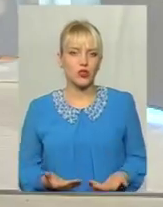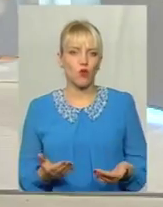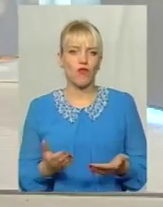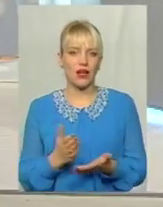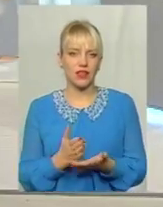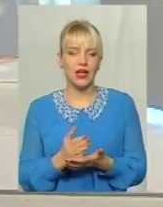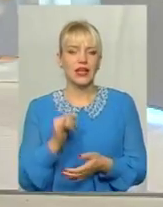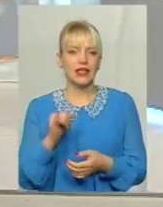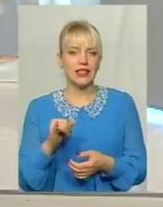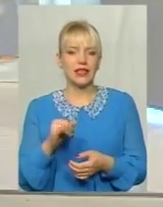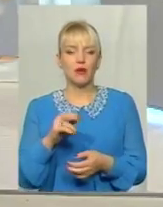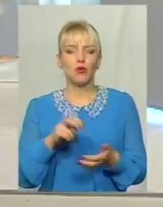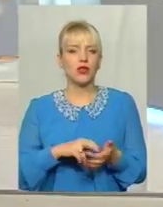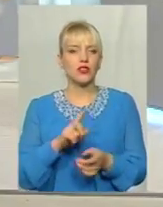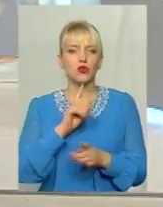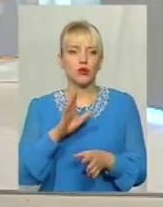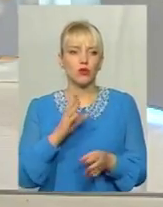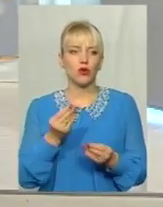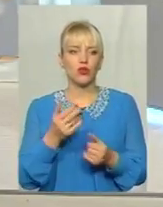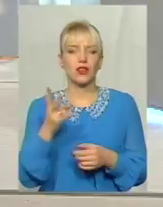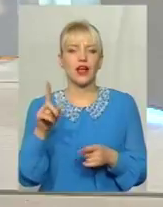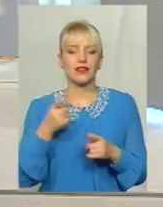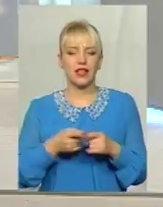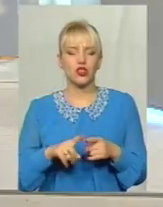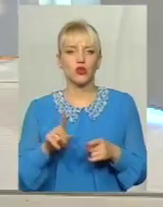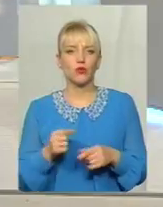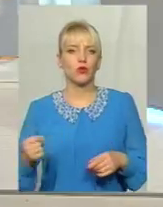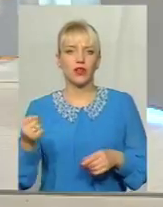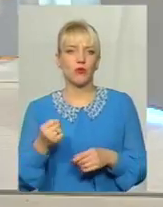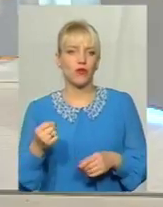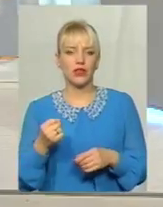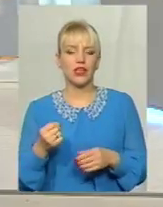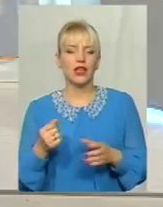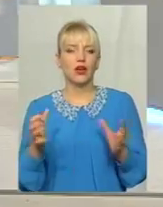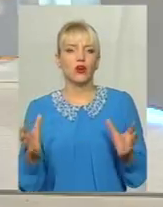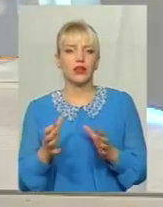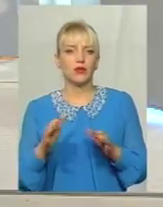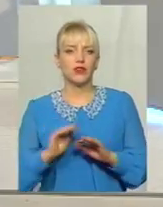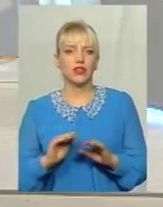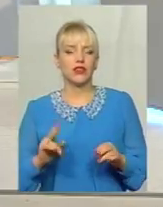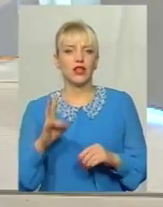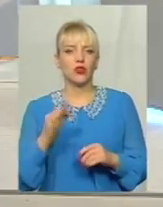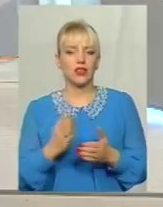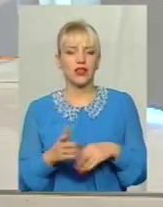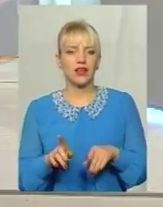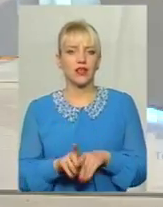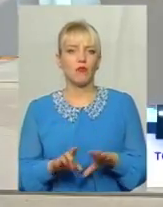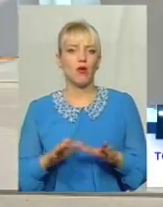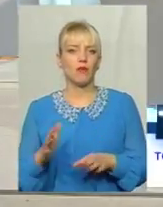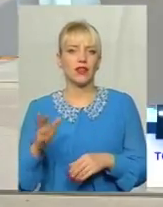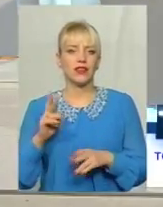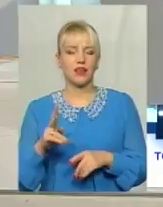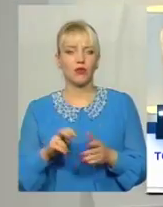Бояться, що не буде грошей на тебе утримувати дітей Але є ще й такий момент, як